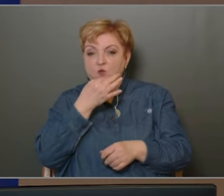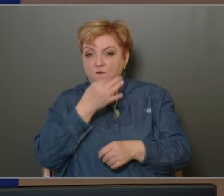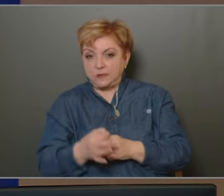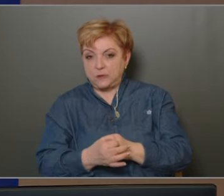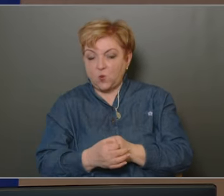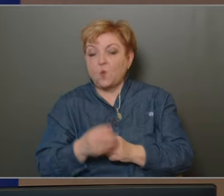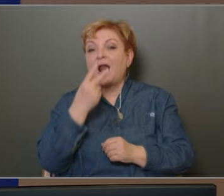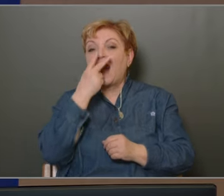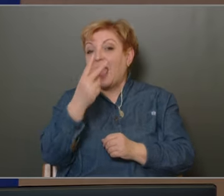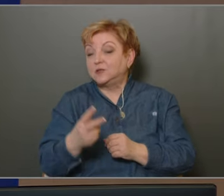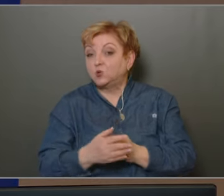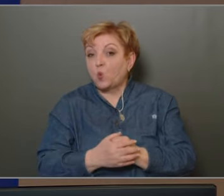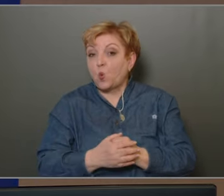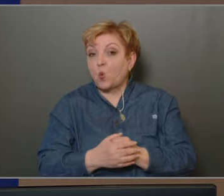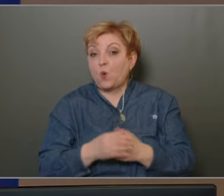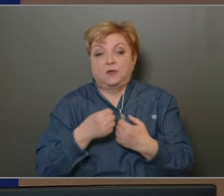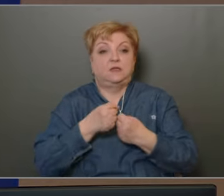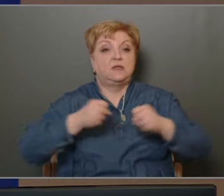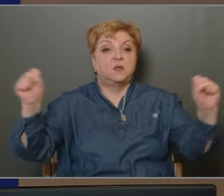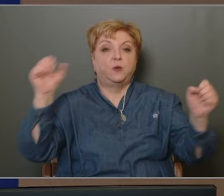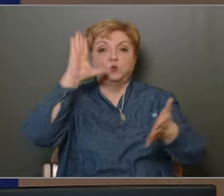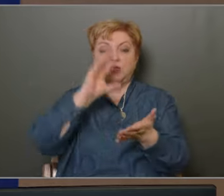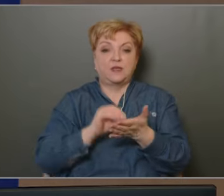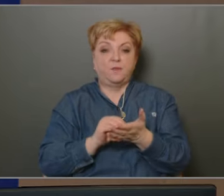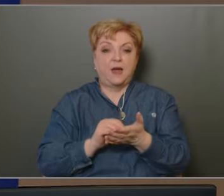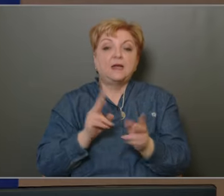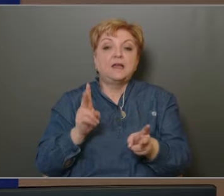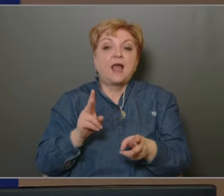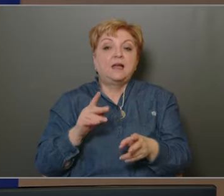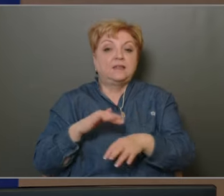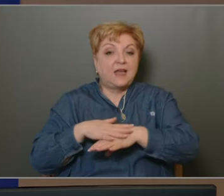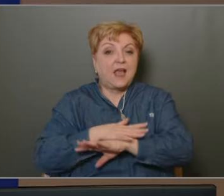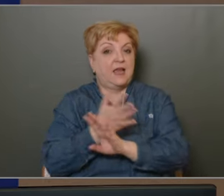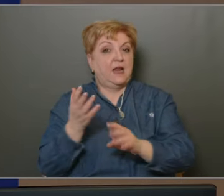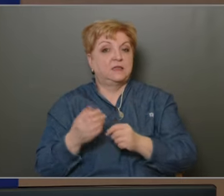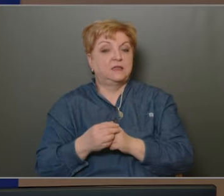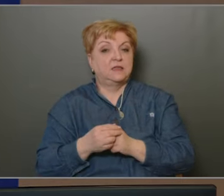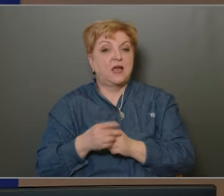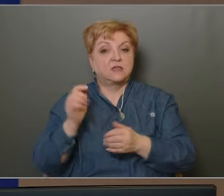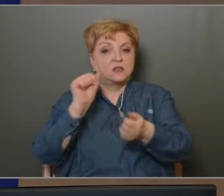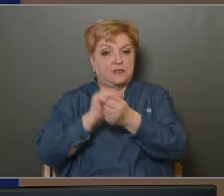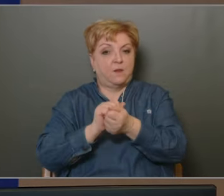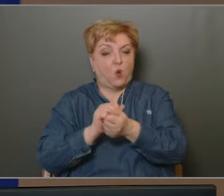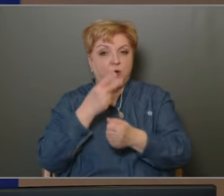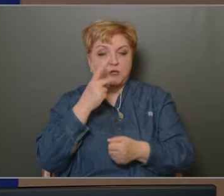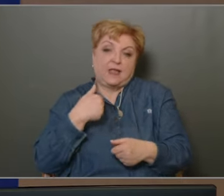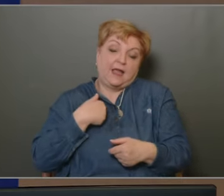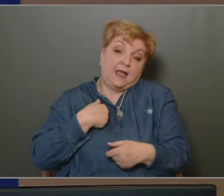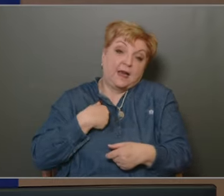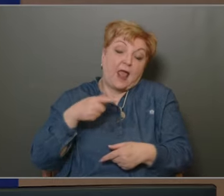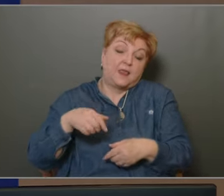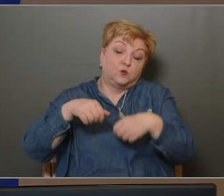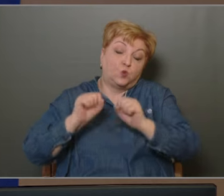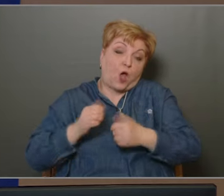szó, itt látható az, hogy kiszabadultak az emberek, itt lehetett érezni Ez a számokban is, én legalábbis ennek